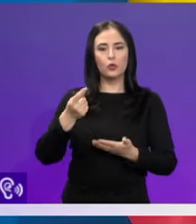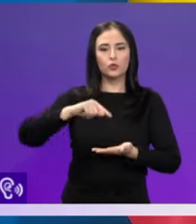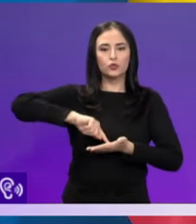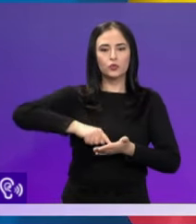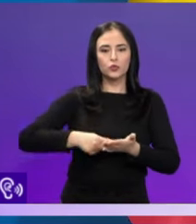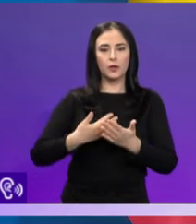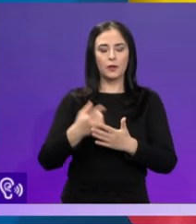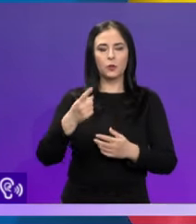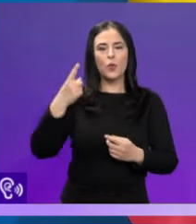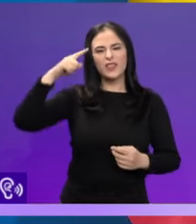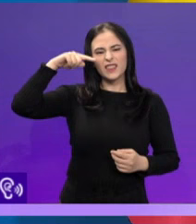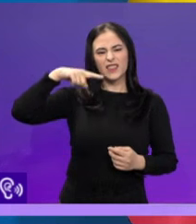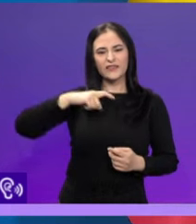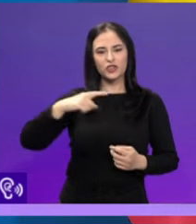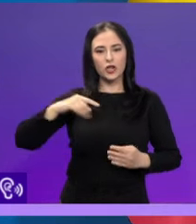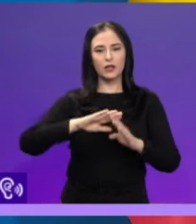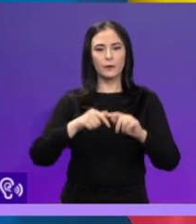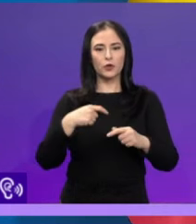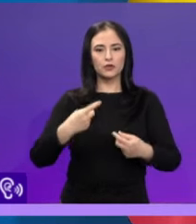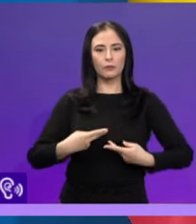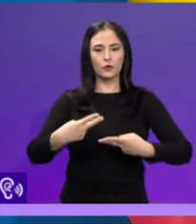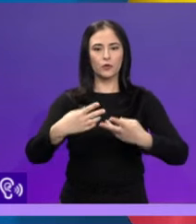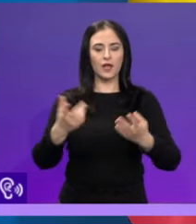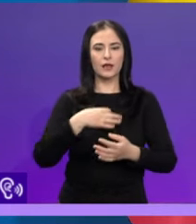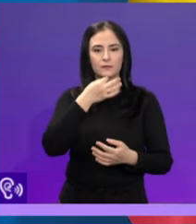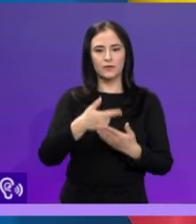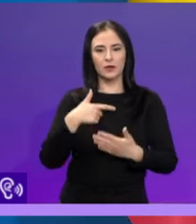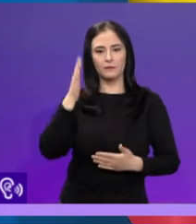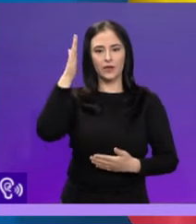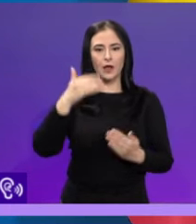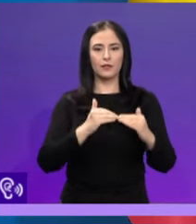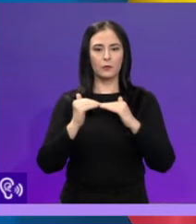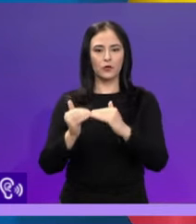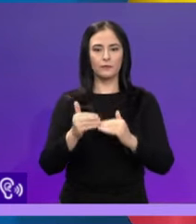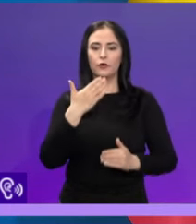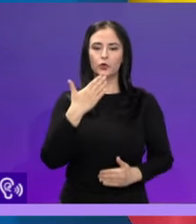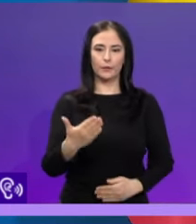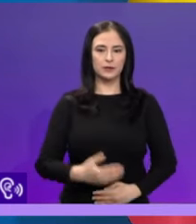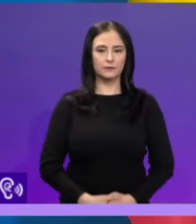suplă și eficientă cu proceduri care să reducă birocrație. Vă mulțumesc!